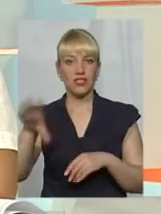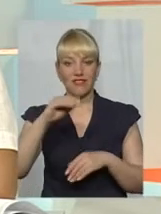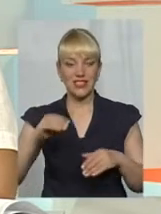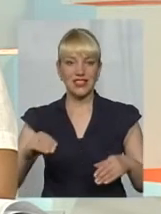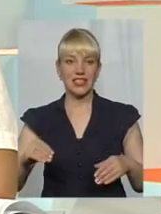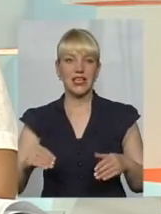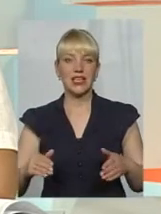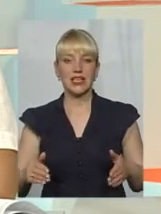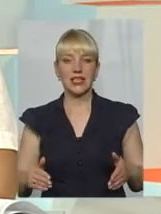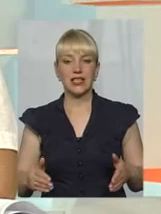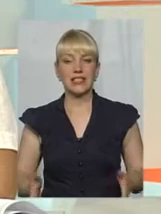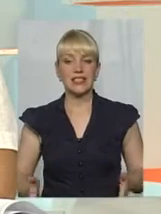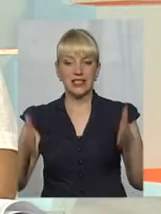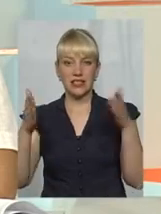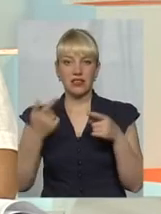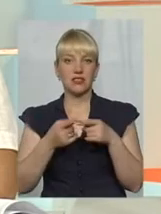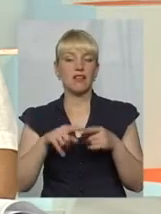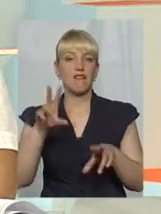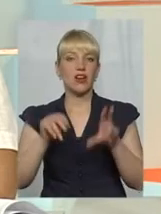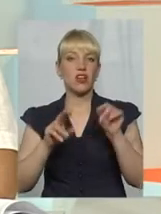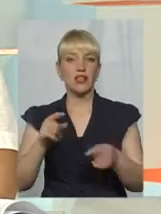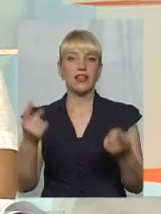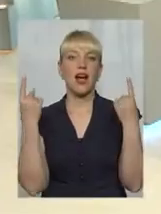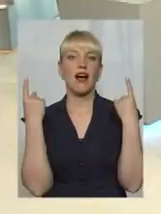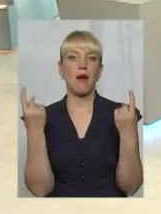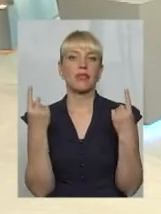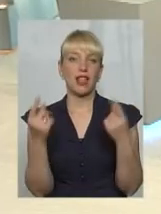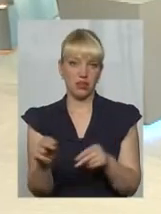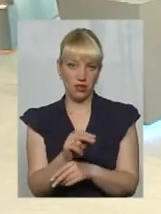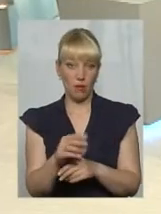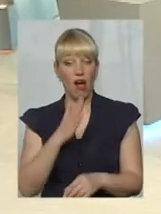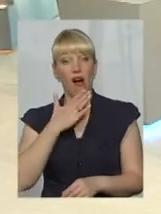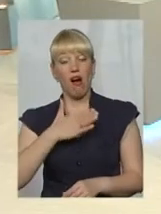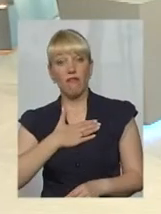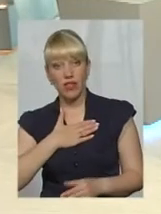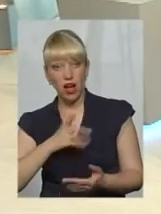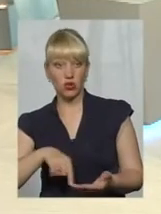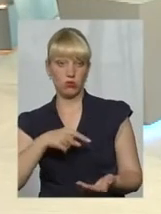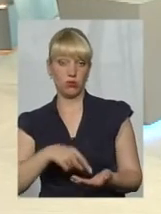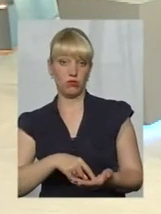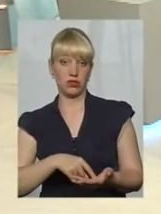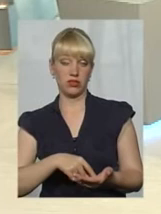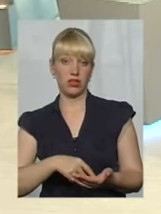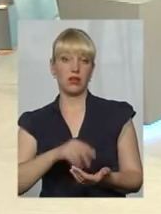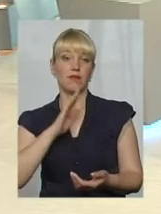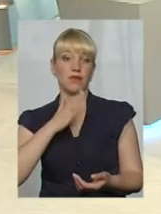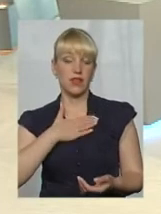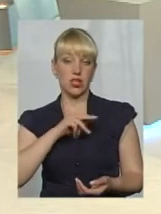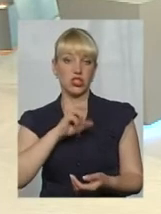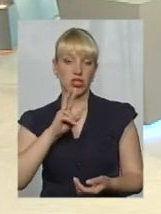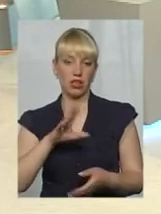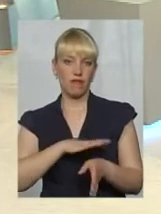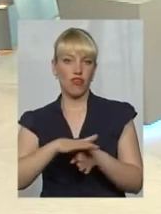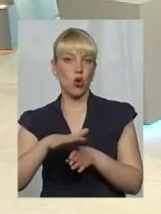капітальний ремонт, і вони його не роблять. У нашому місці... трактує так, як йому вигідно. У нашому місці ми і наші жеки виконуємо,